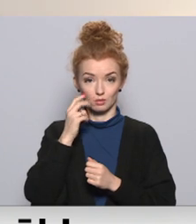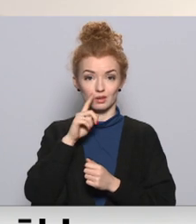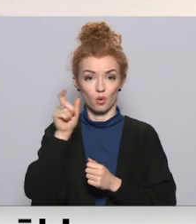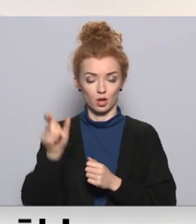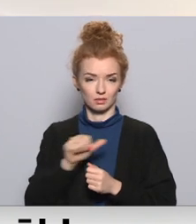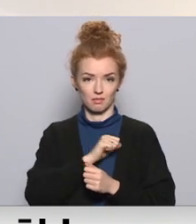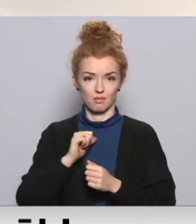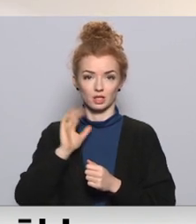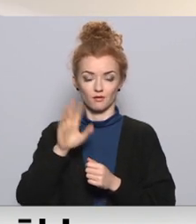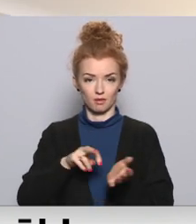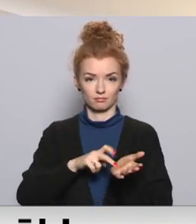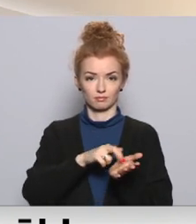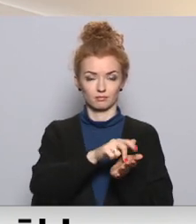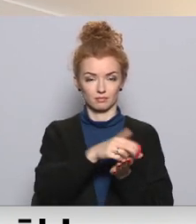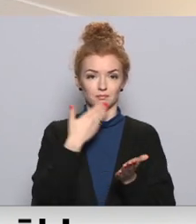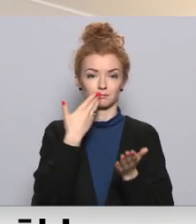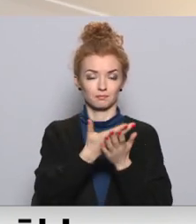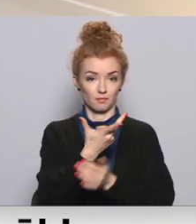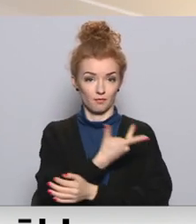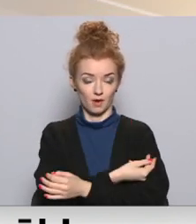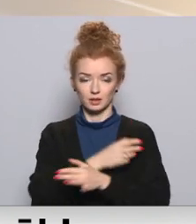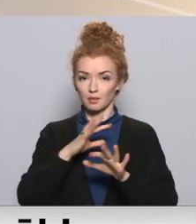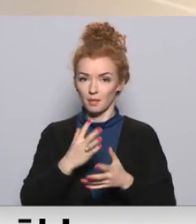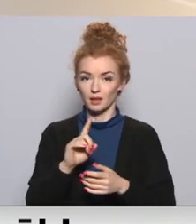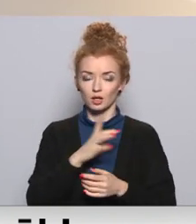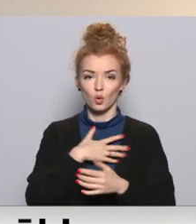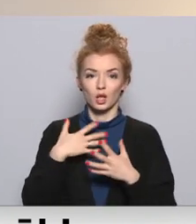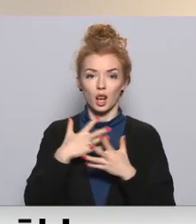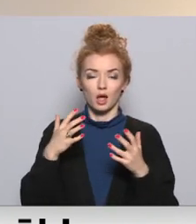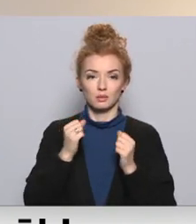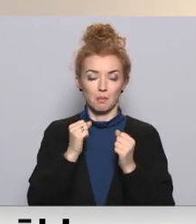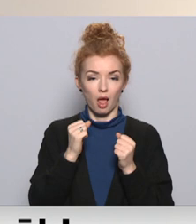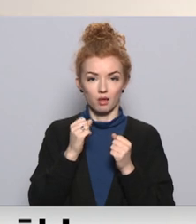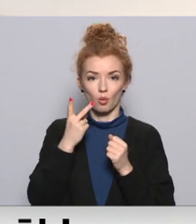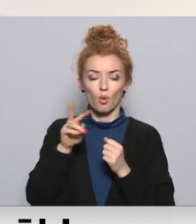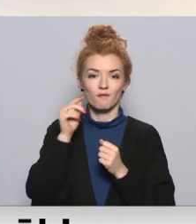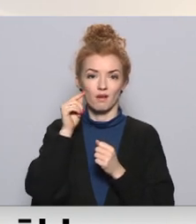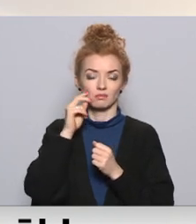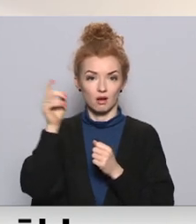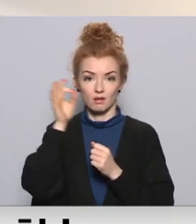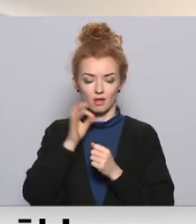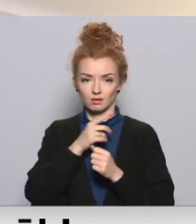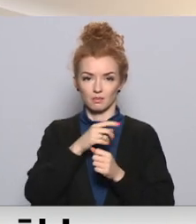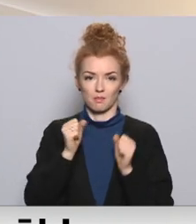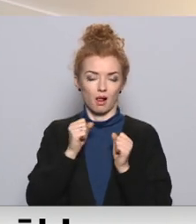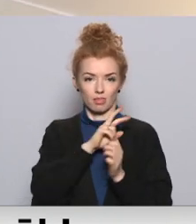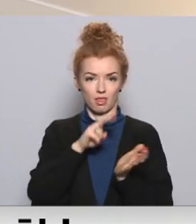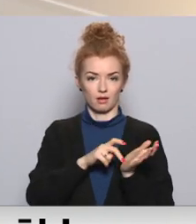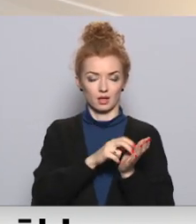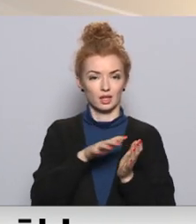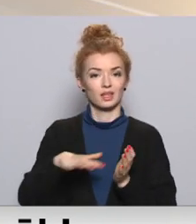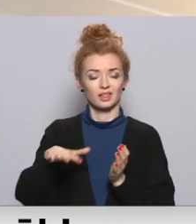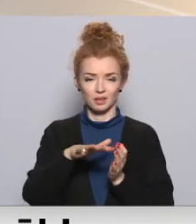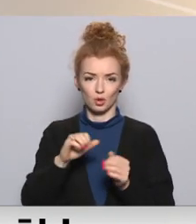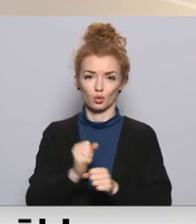pieteikties un aiziet uz šo vakcīnu, taču viņiem ir tik liels bēls no saviem vecākiem, ka viņi to netera. ģimenei es tomēr